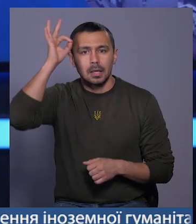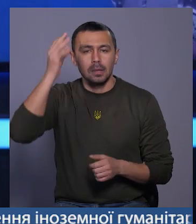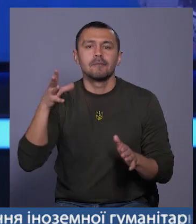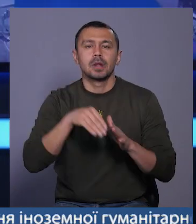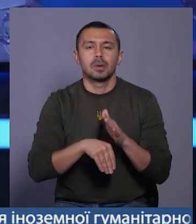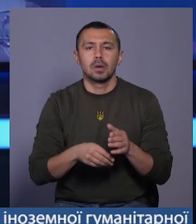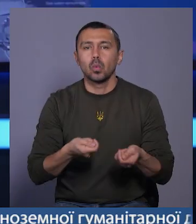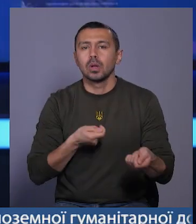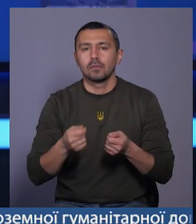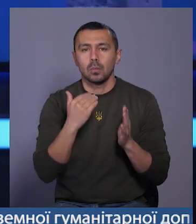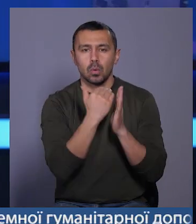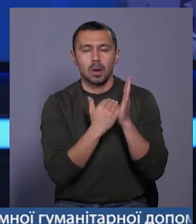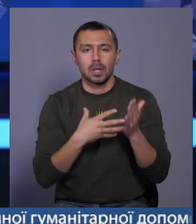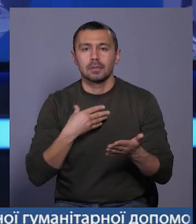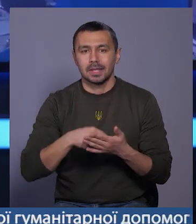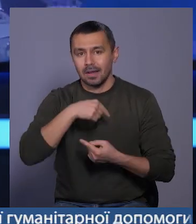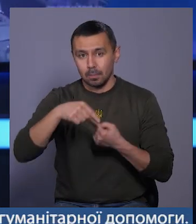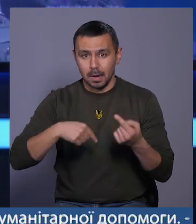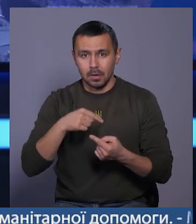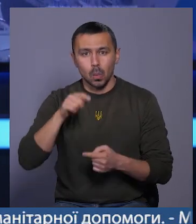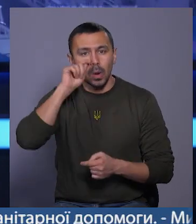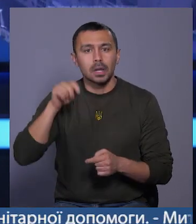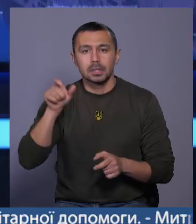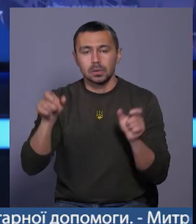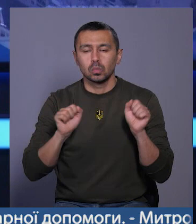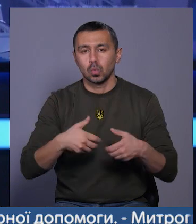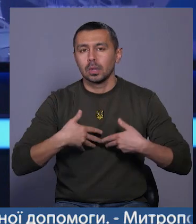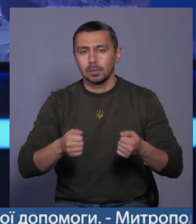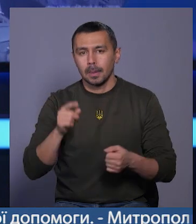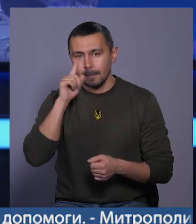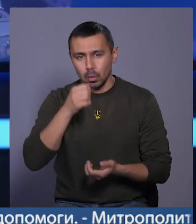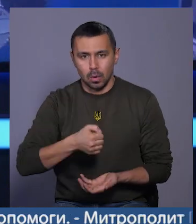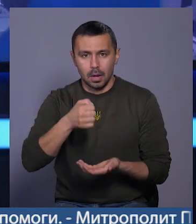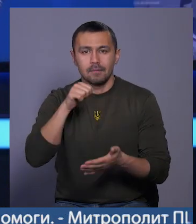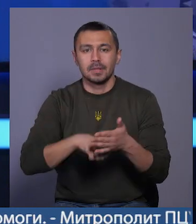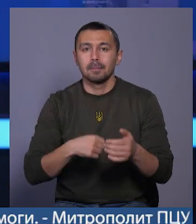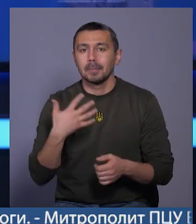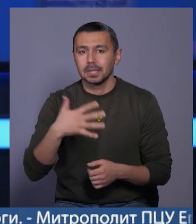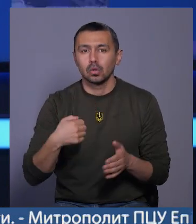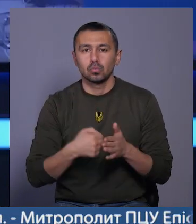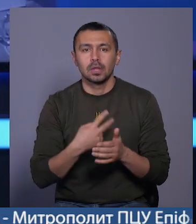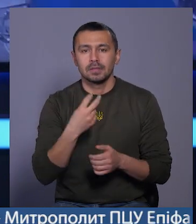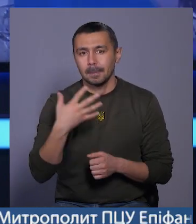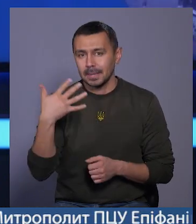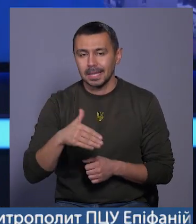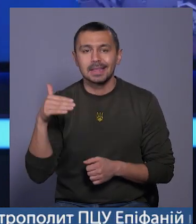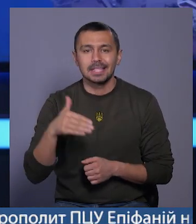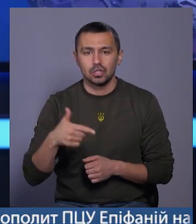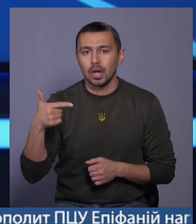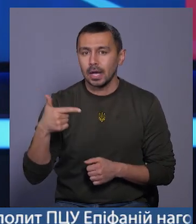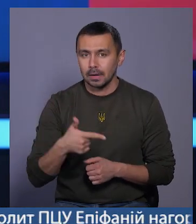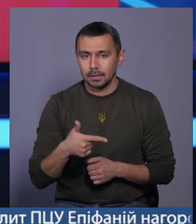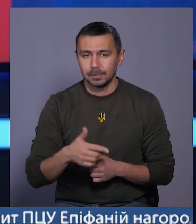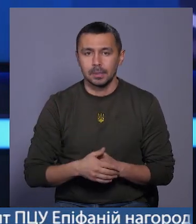у рамках урядової програми «Власна справа» українці можуть отримати мікрогрант від 50 до 250 тисяч